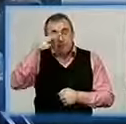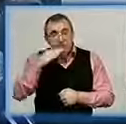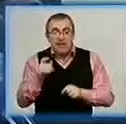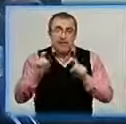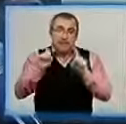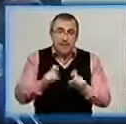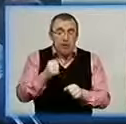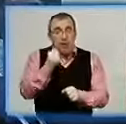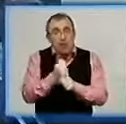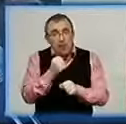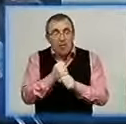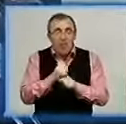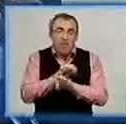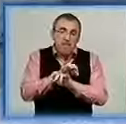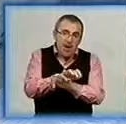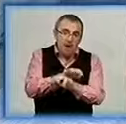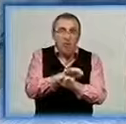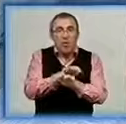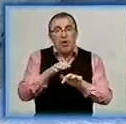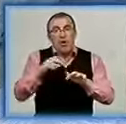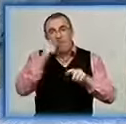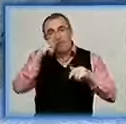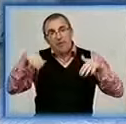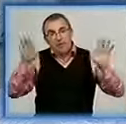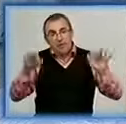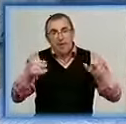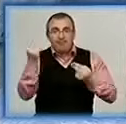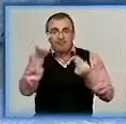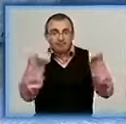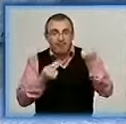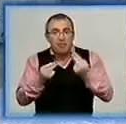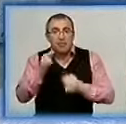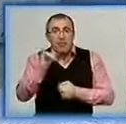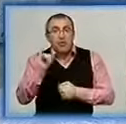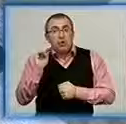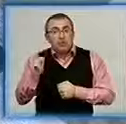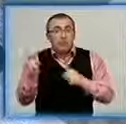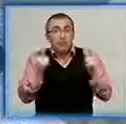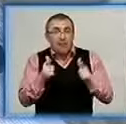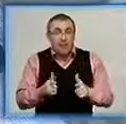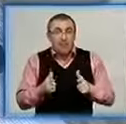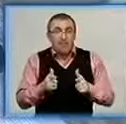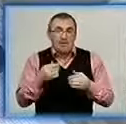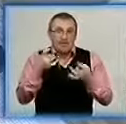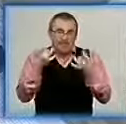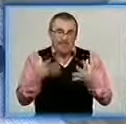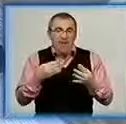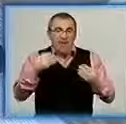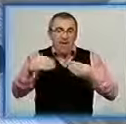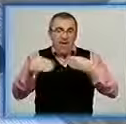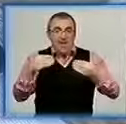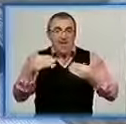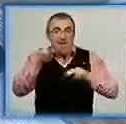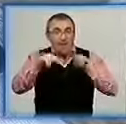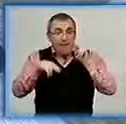сідають і роблять або павука, або пташку. Нині зібралися розписувати українську піч. Її виготовили із звичайної фанери. Аби фарба